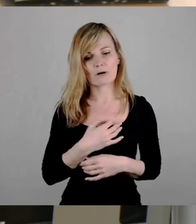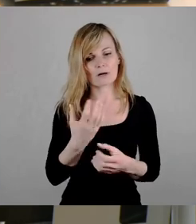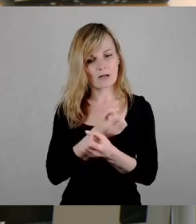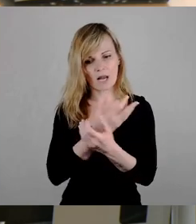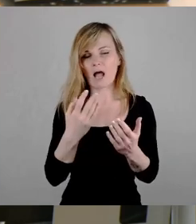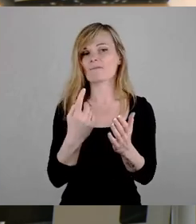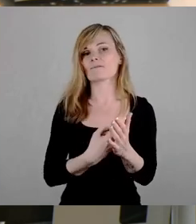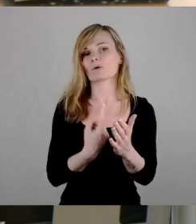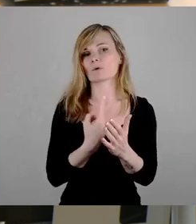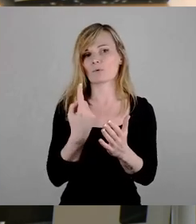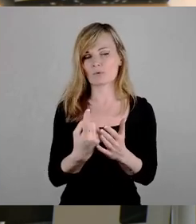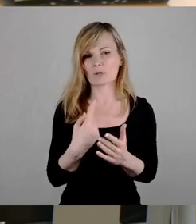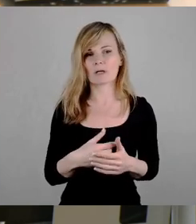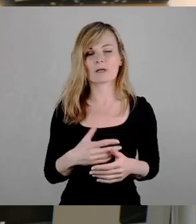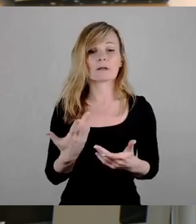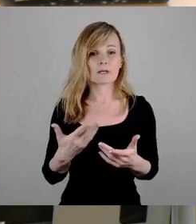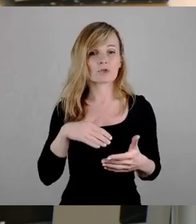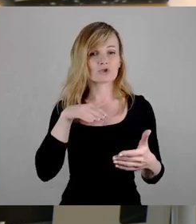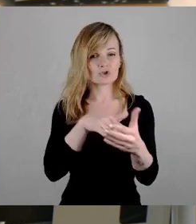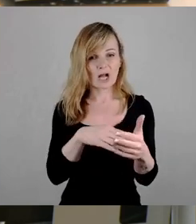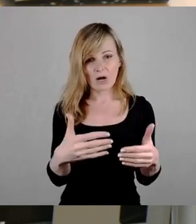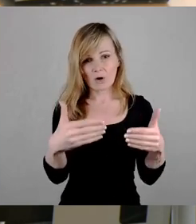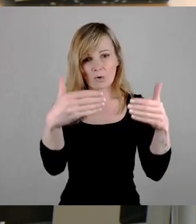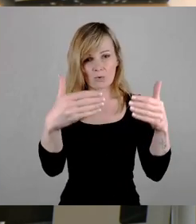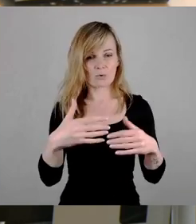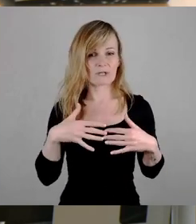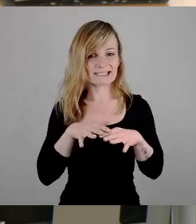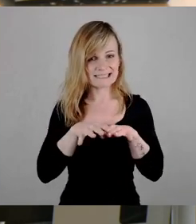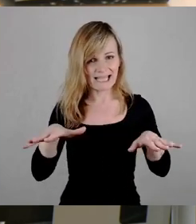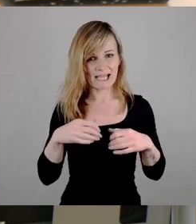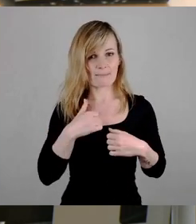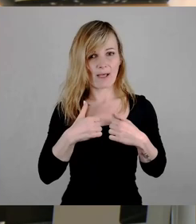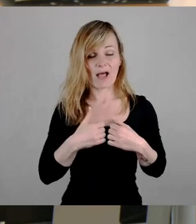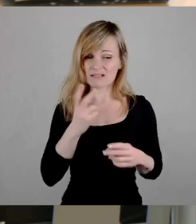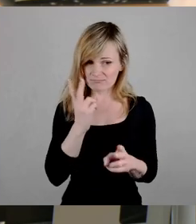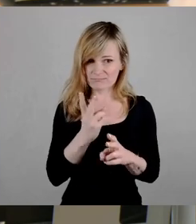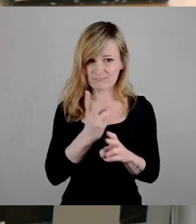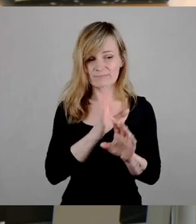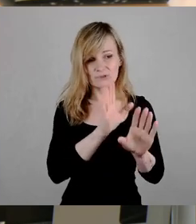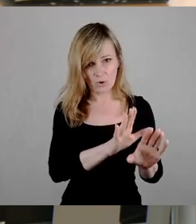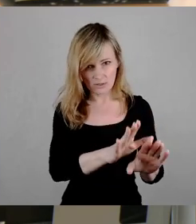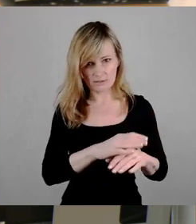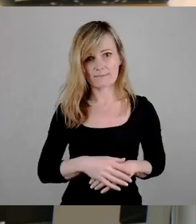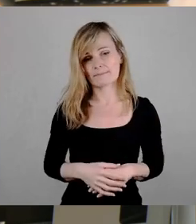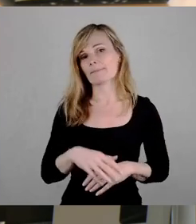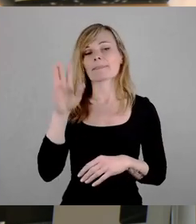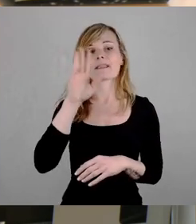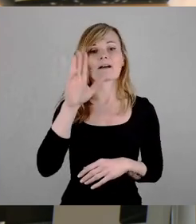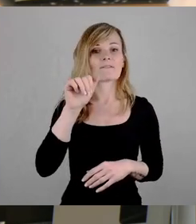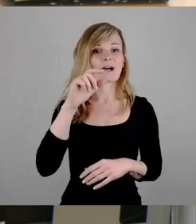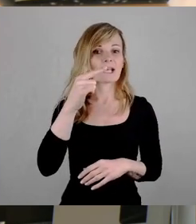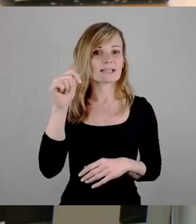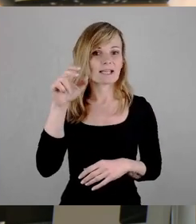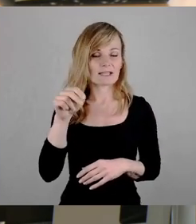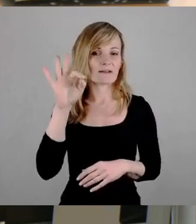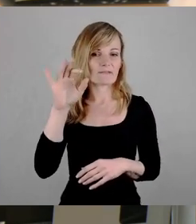Stauseebad erhalten bleibt. Und das entsprechend eben auch mit Vattenfall und mit anderen, die daran beteiligt sind, dass